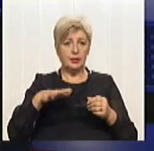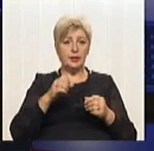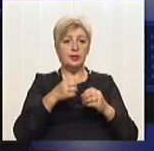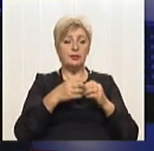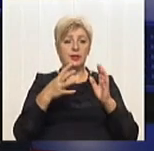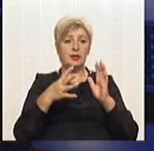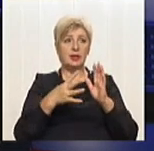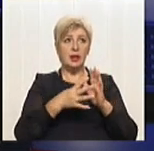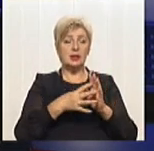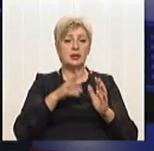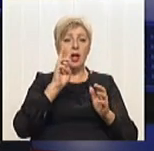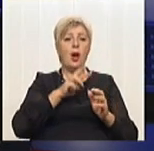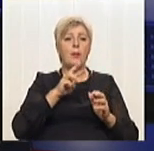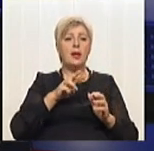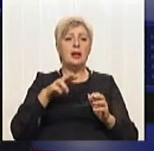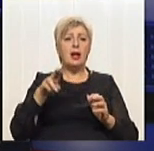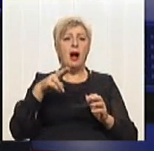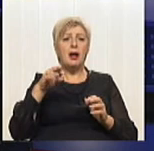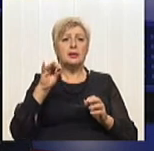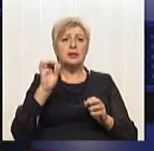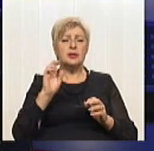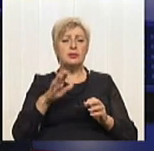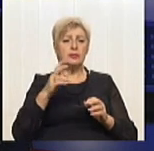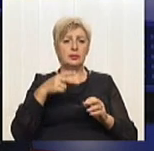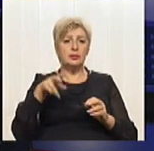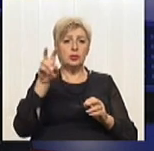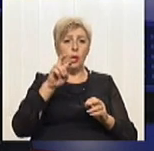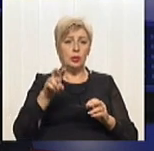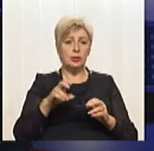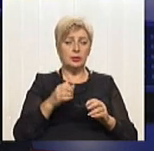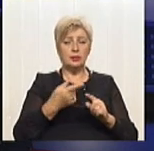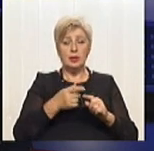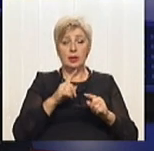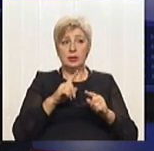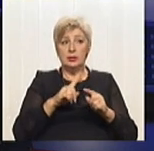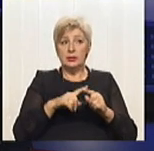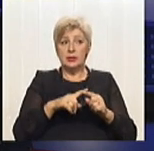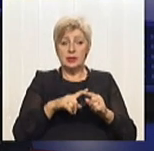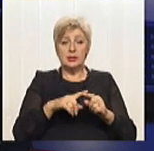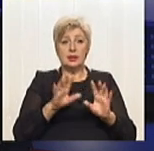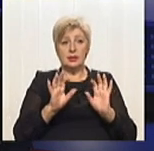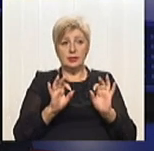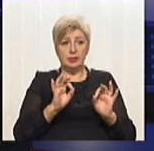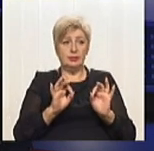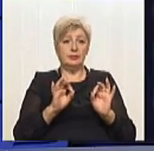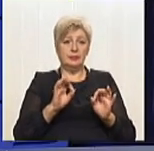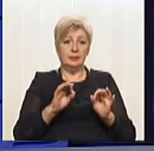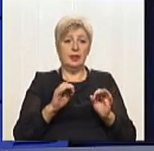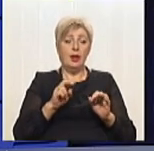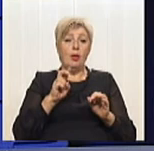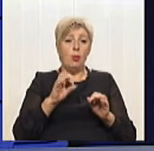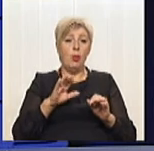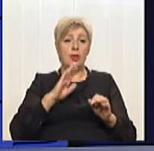19 мільярдів доларів. На жаль, я можу сказати, що це схоже на дуже оптимістичний, скажімо так, обсяг інвестицій, бо